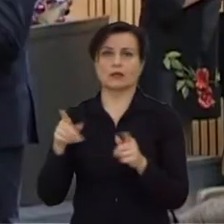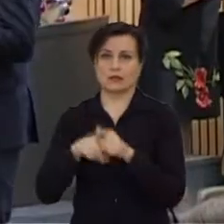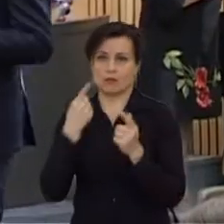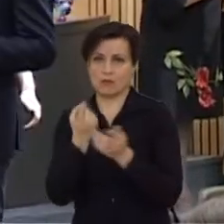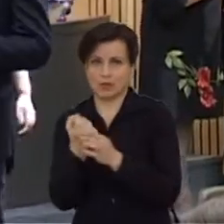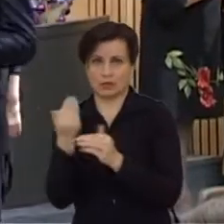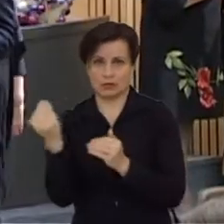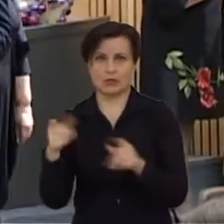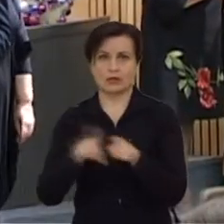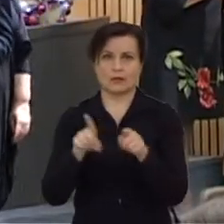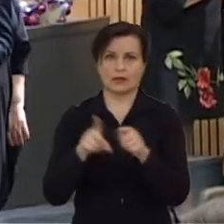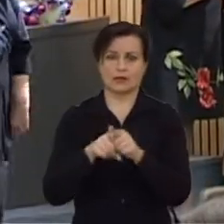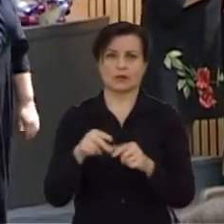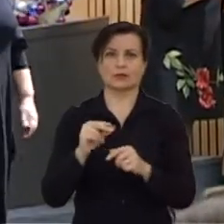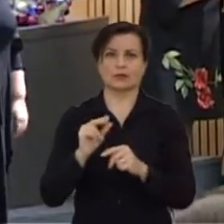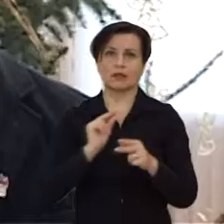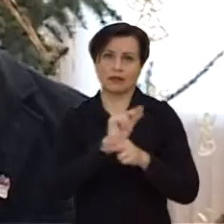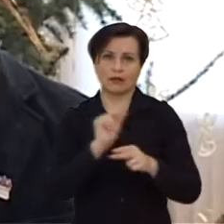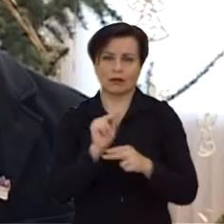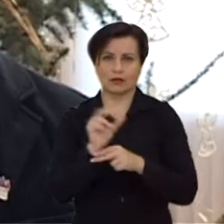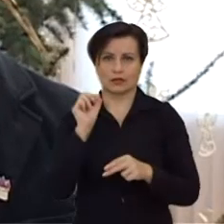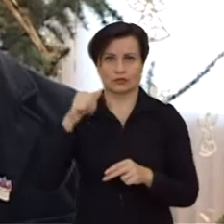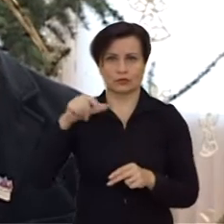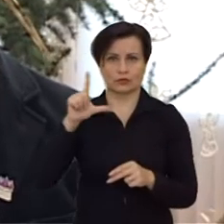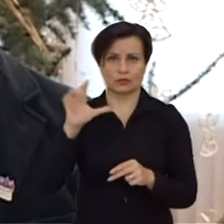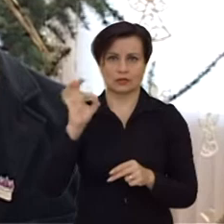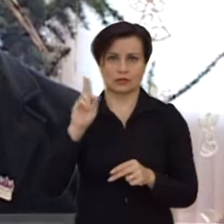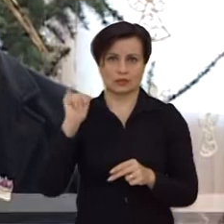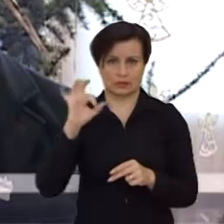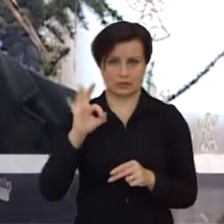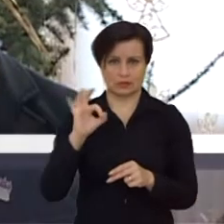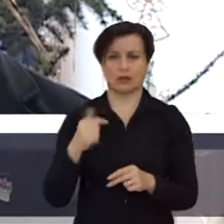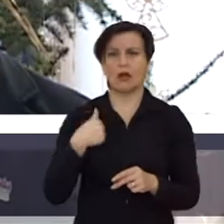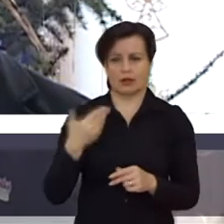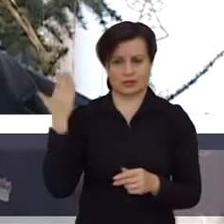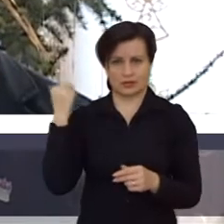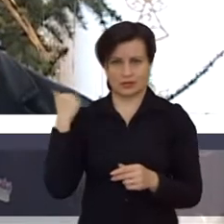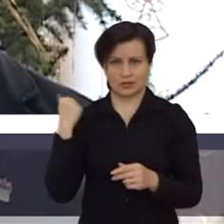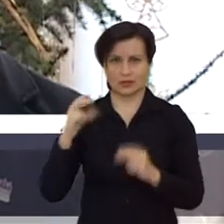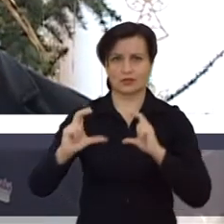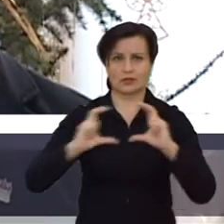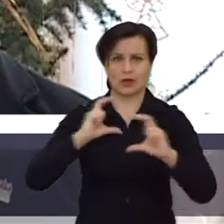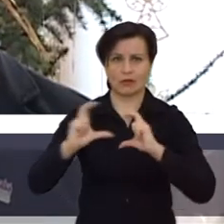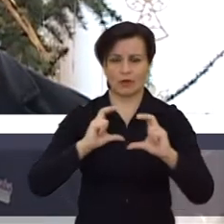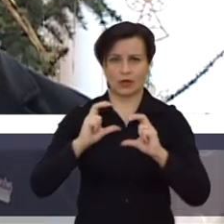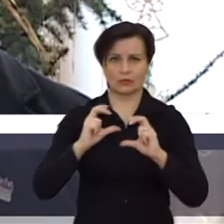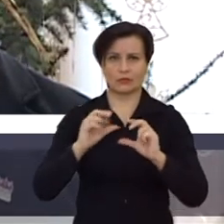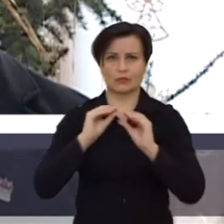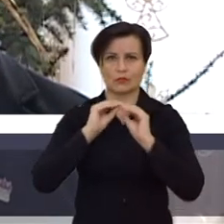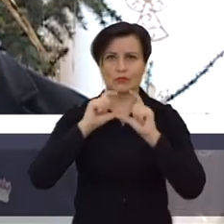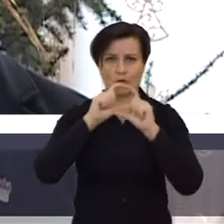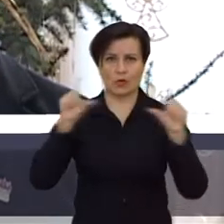bet ir trenerį, didmeistri Šarūna Šulski. Aš esu neseniais teiktos Lietuvos šakmatų mokyklos treneris. Na,